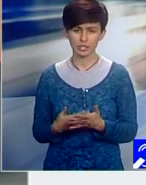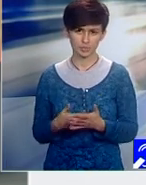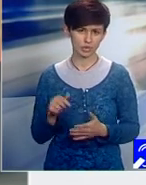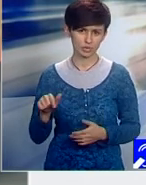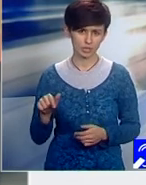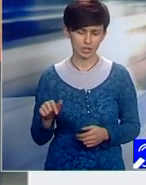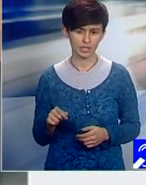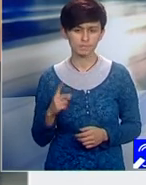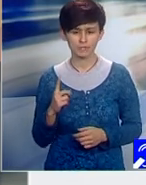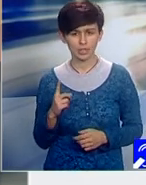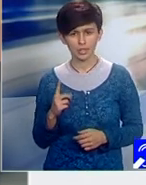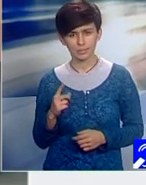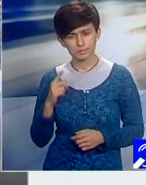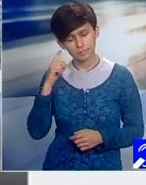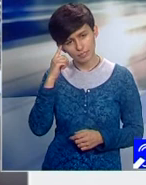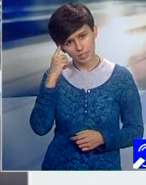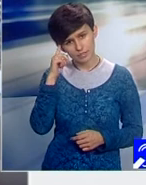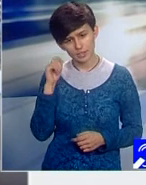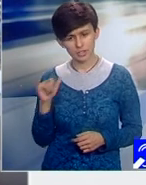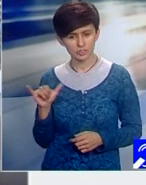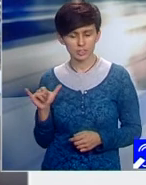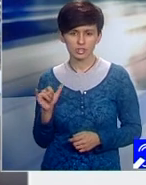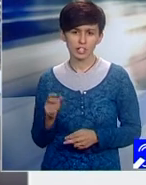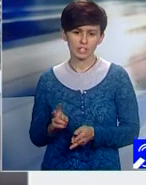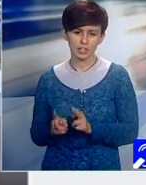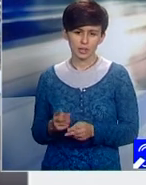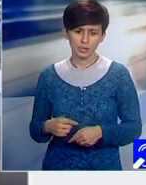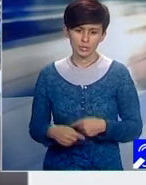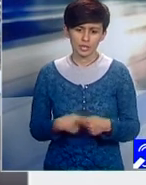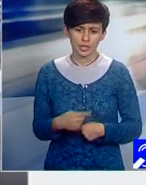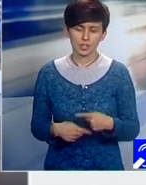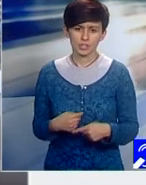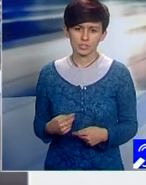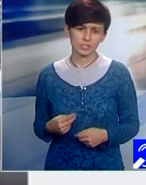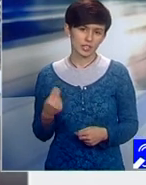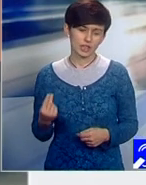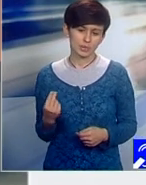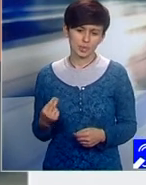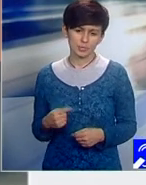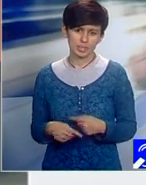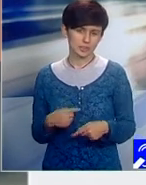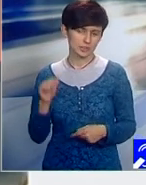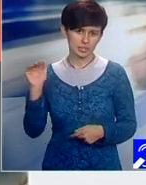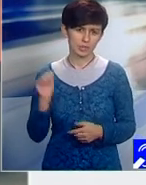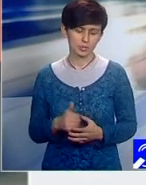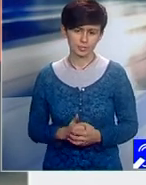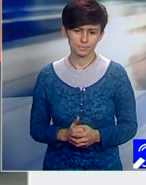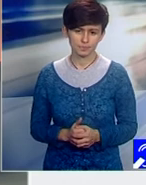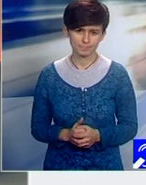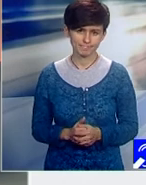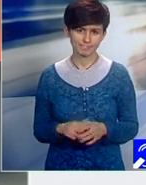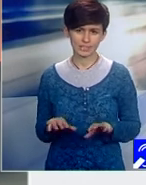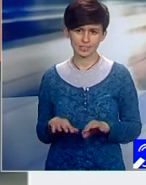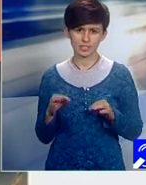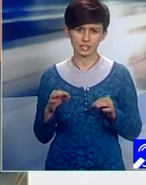se gândește cineva cum ar funcționa mai bine sistemul? Adică să găsim chiar soluția